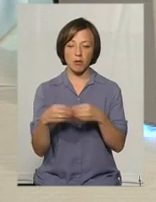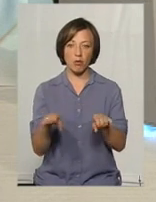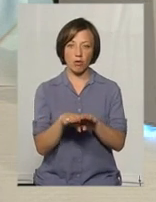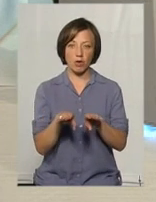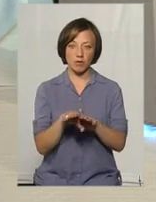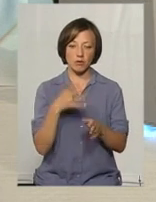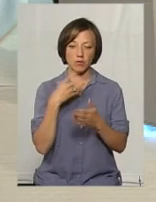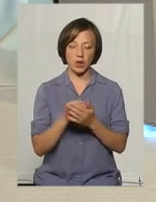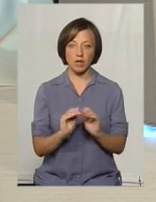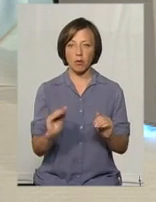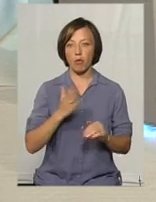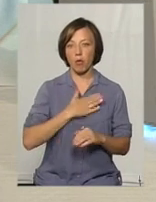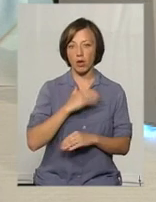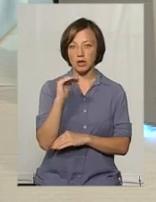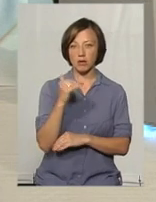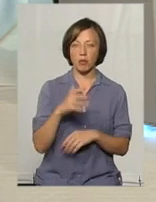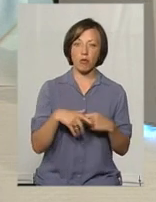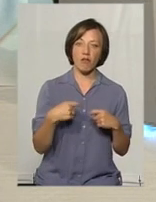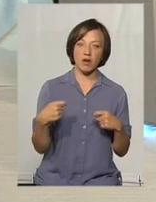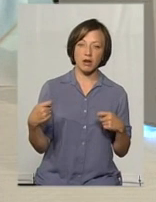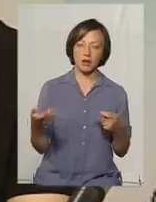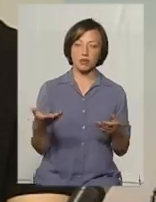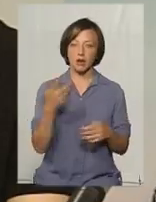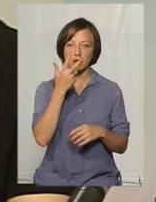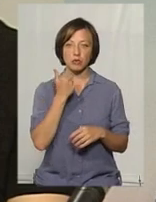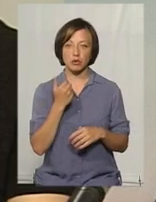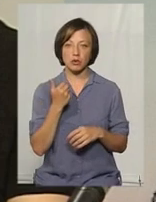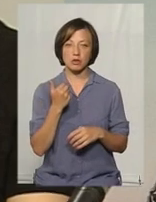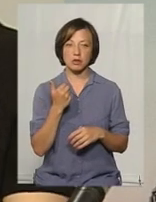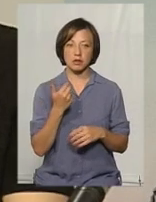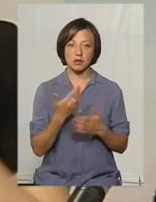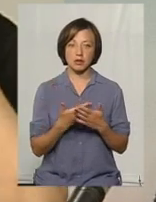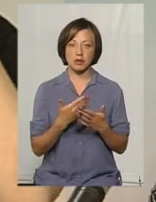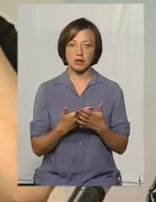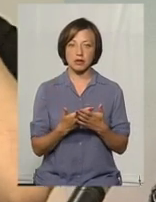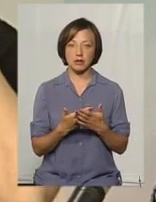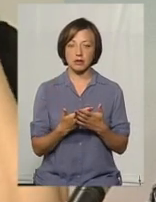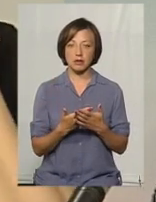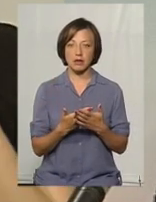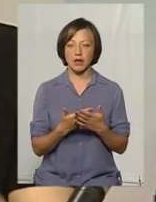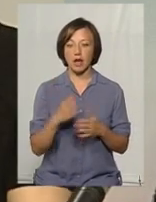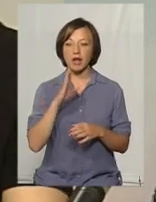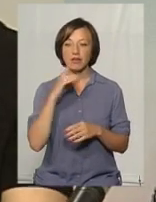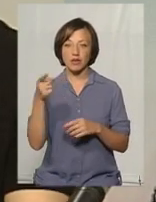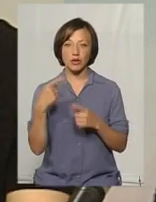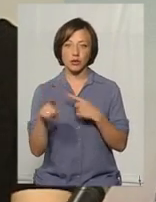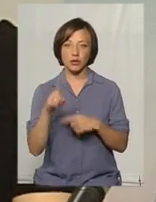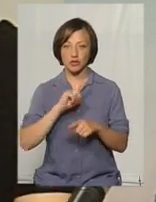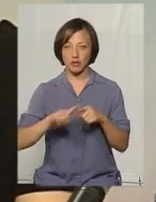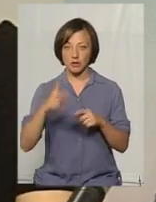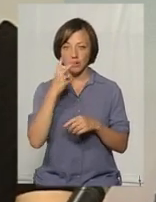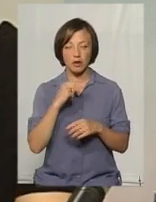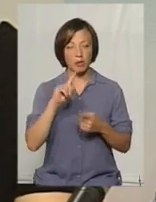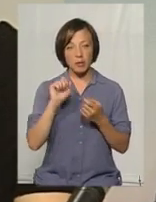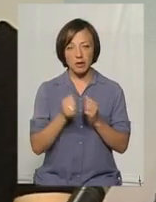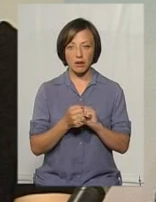своїх дітей, що от моя дитина повільніше адаптується, там Вася чи Оксана швидше адаптувалася. Пам